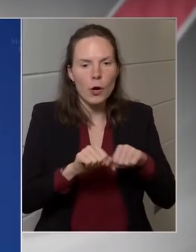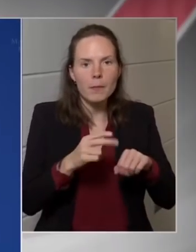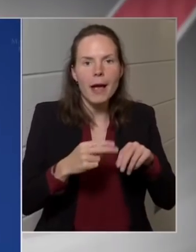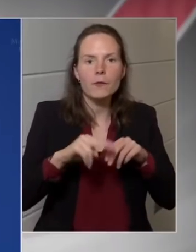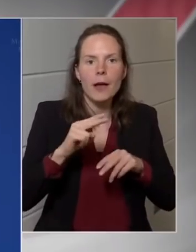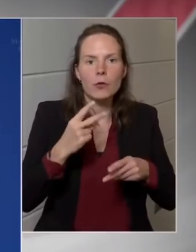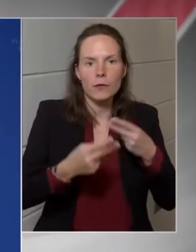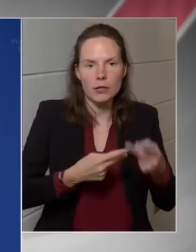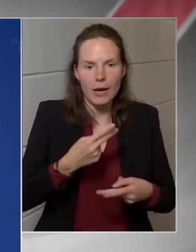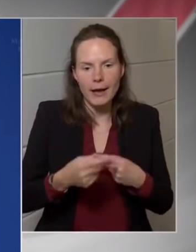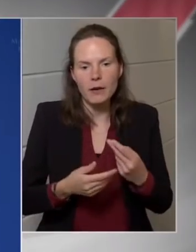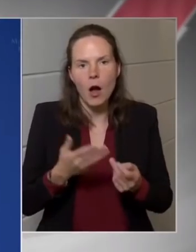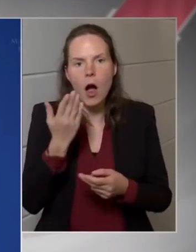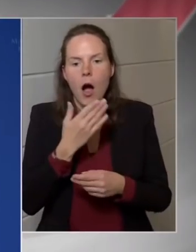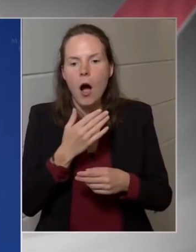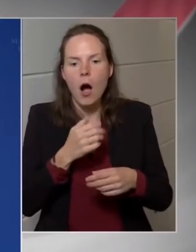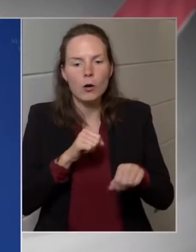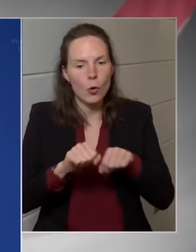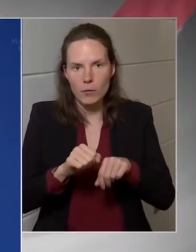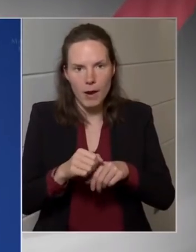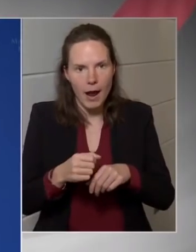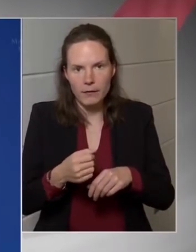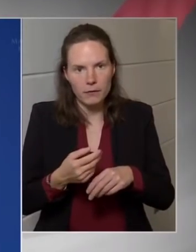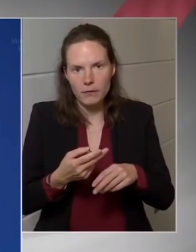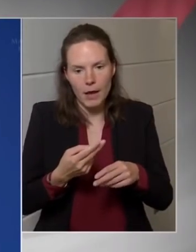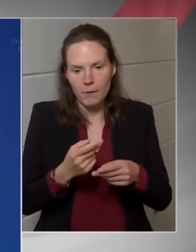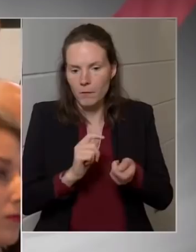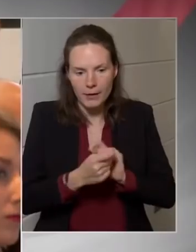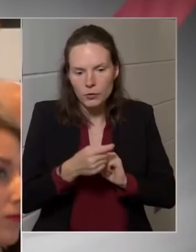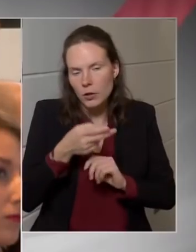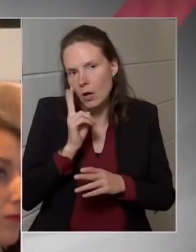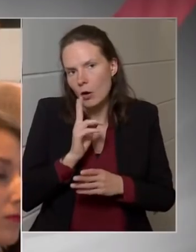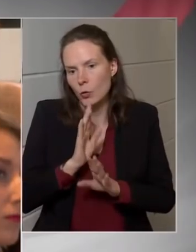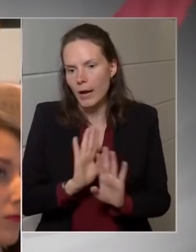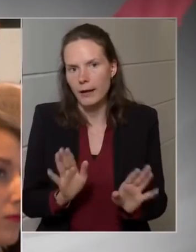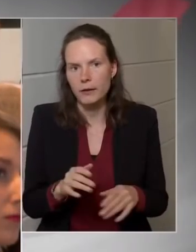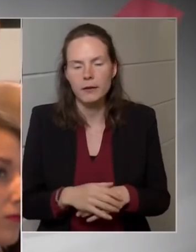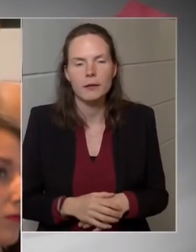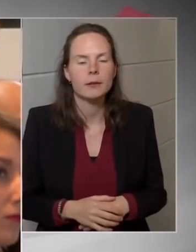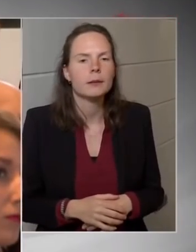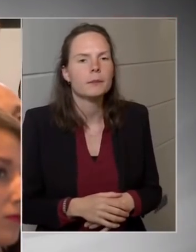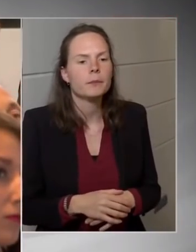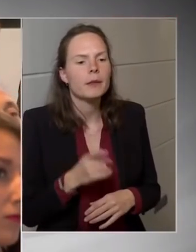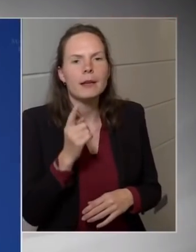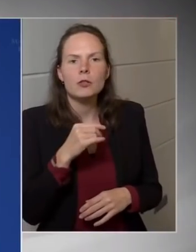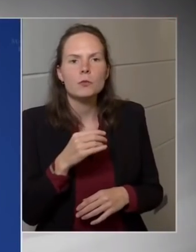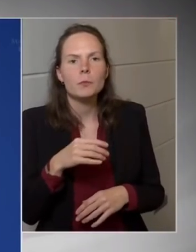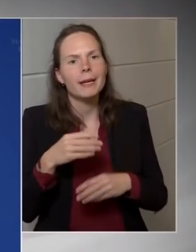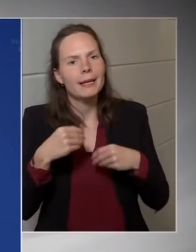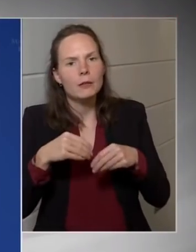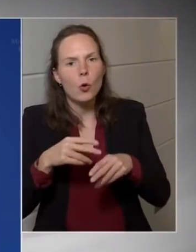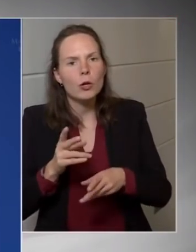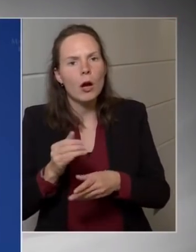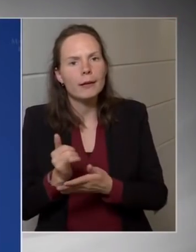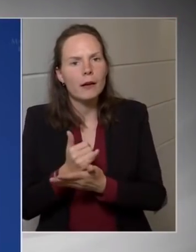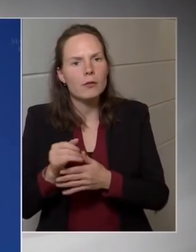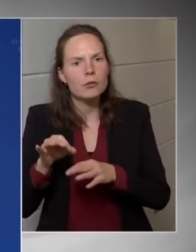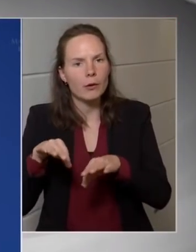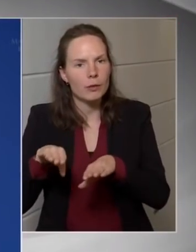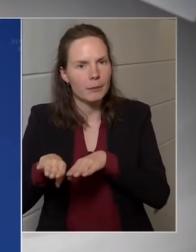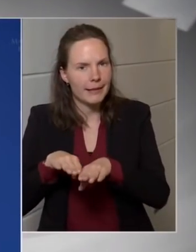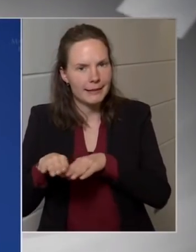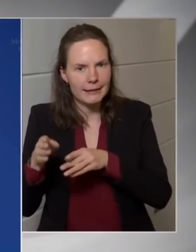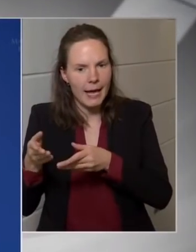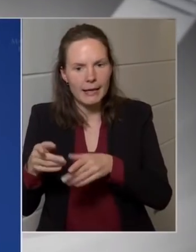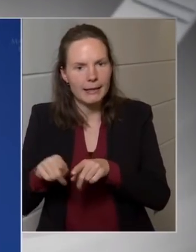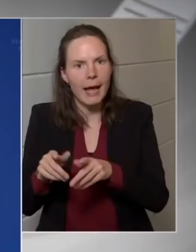nem bírálja felül, akkor a javaslat elhalt. És mi indokolja, hogy ilyen hatalmat kapott az igazsággyű miniszterünk? Hát az, hogy alkotmányos keretek